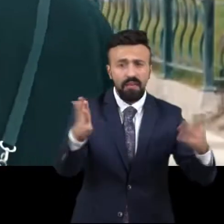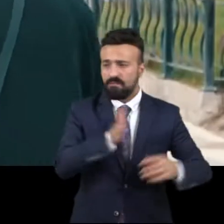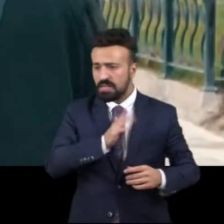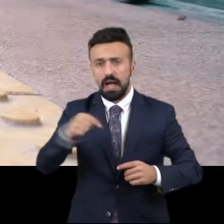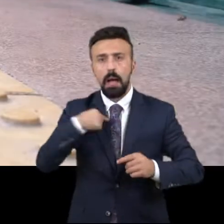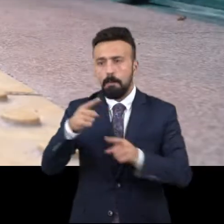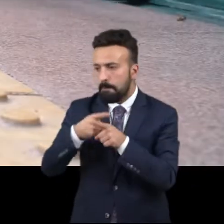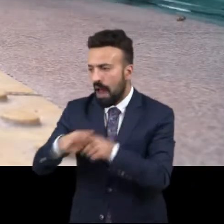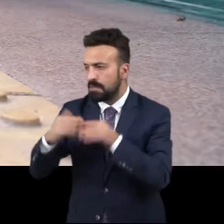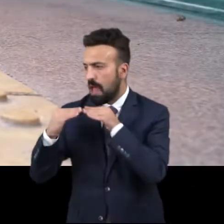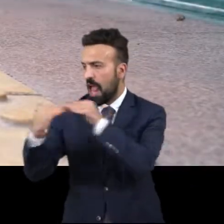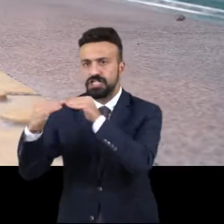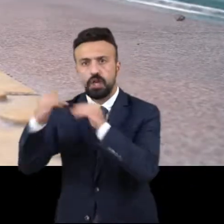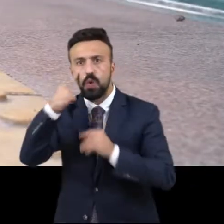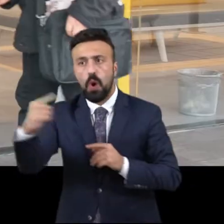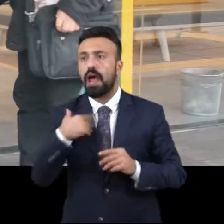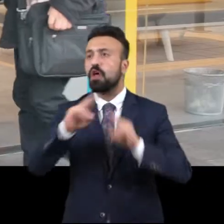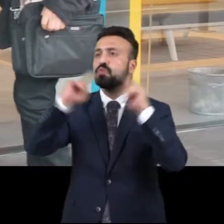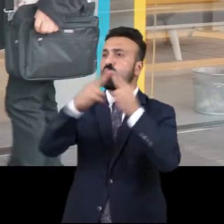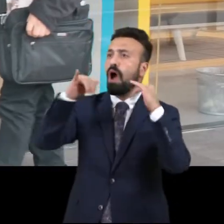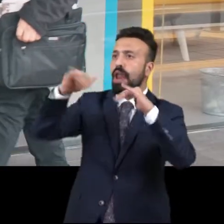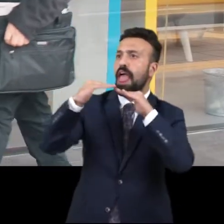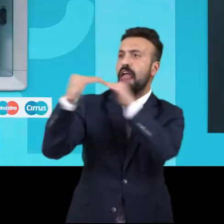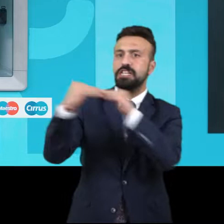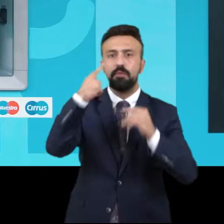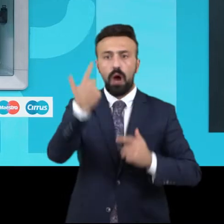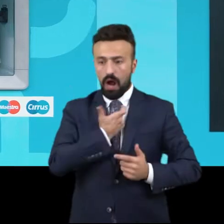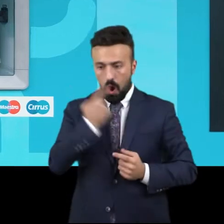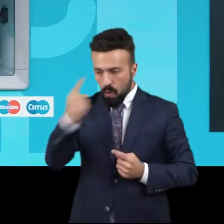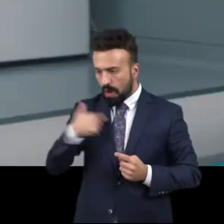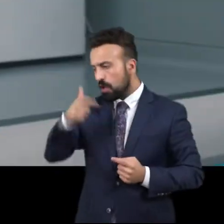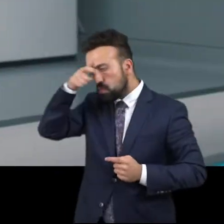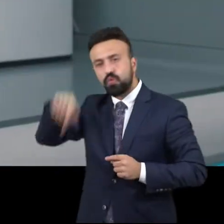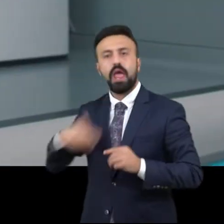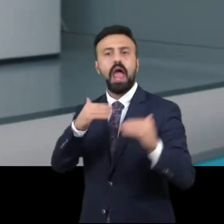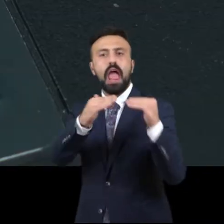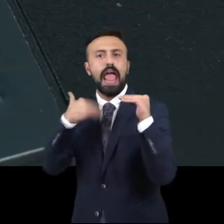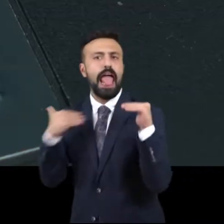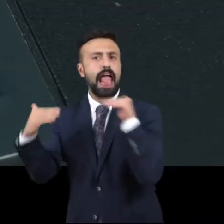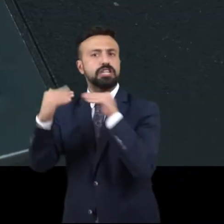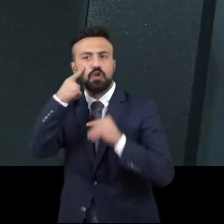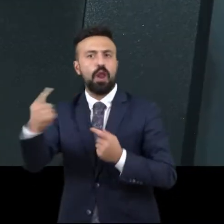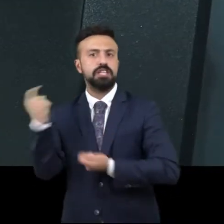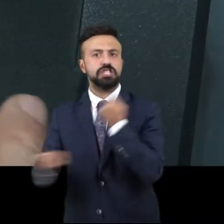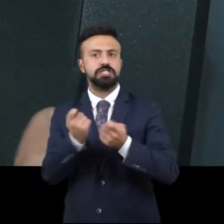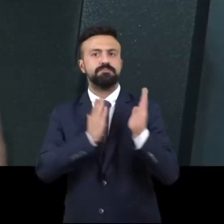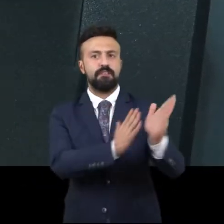kapsayan, paylaşım ve eşitliğe dayalı evrensel erişilebilirlik ilkeleri doğrultusunda çalışmalarımızı yürütüyoruz.